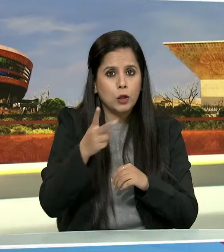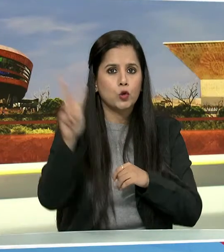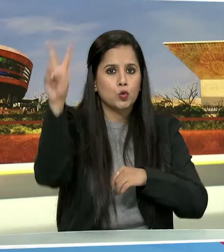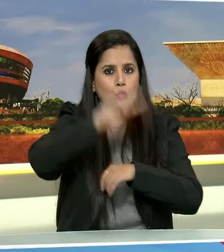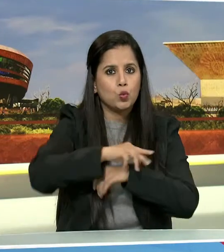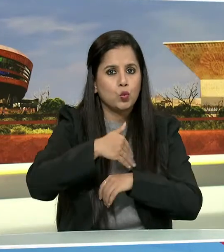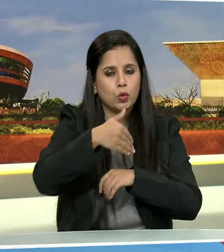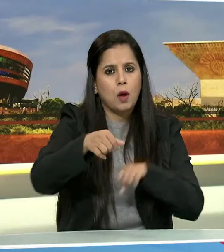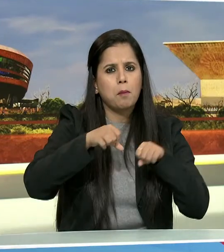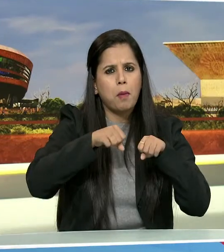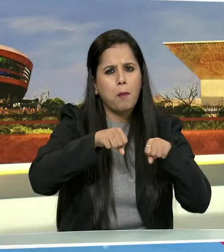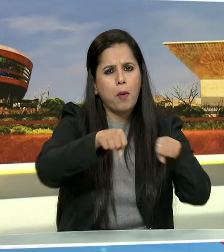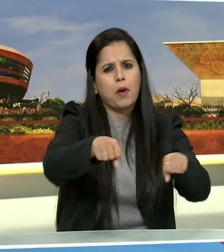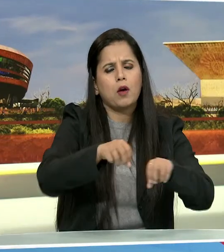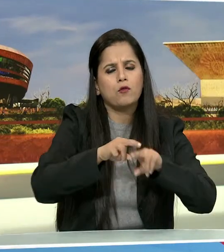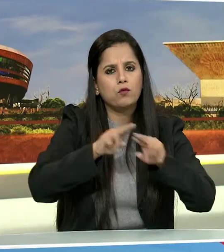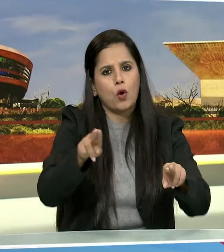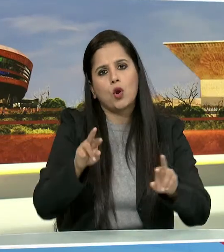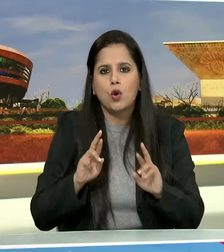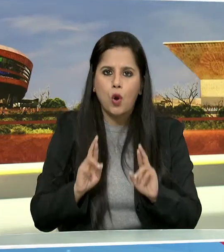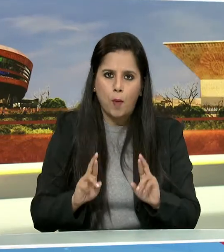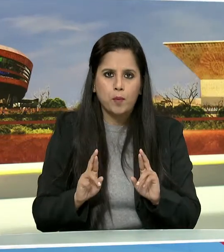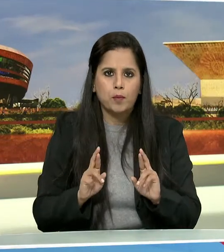दो दिन में पूरी हो जाएगी